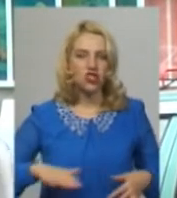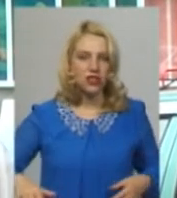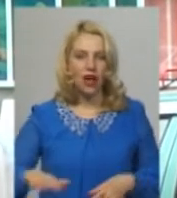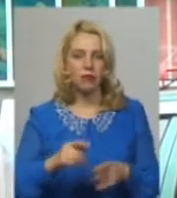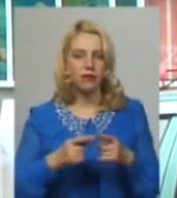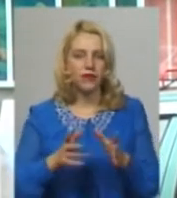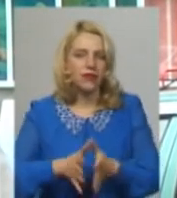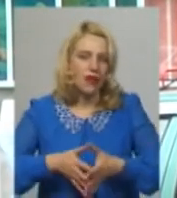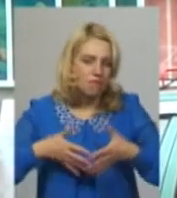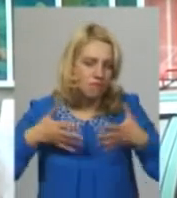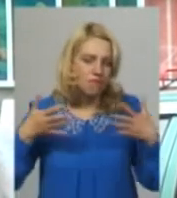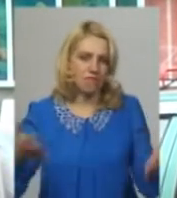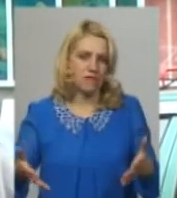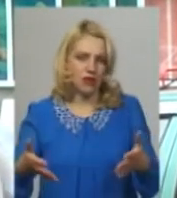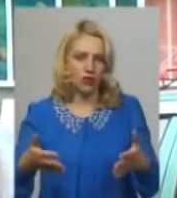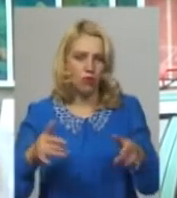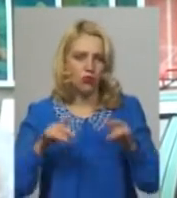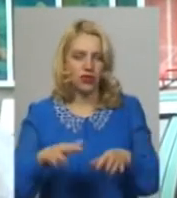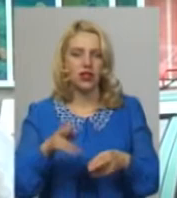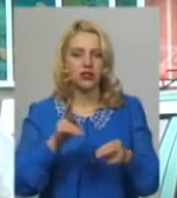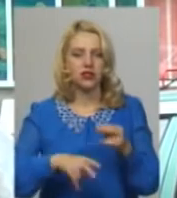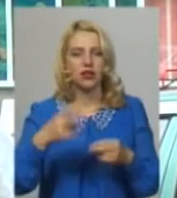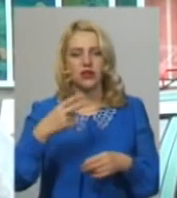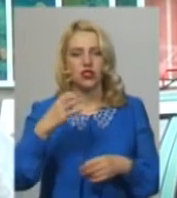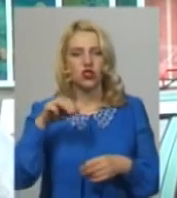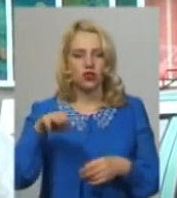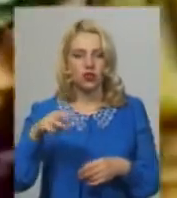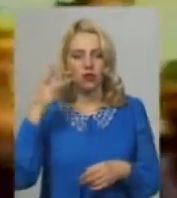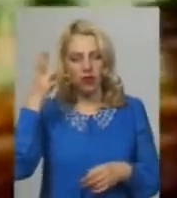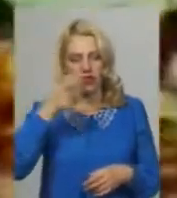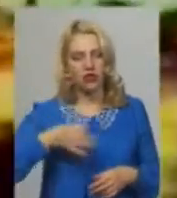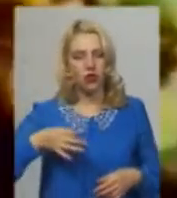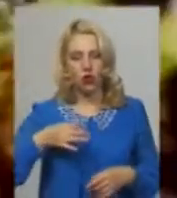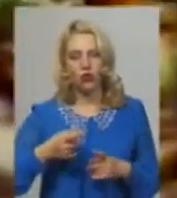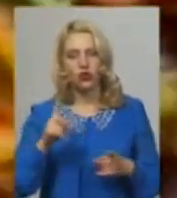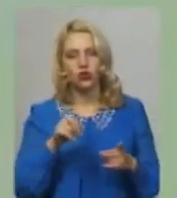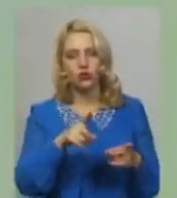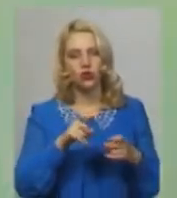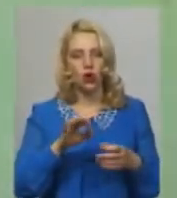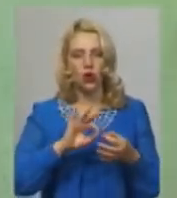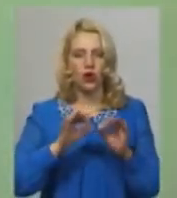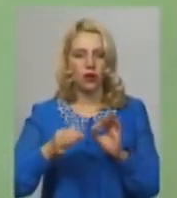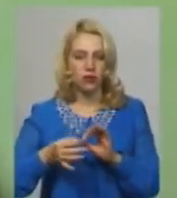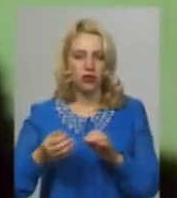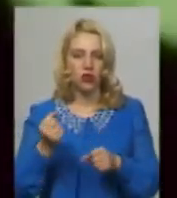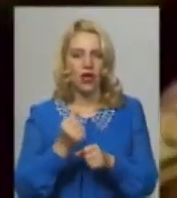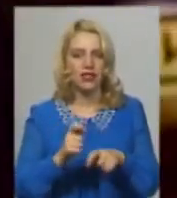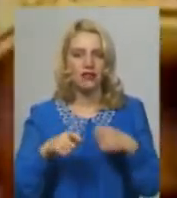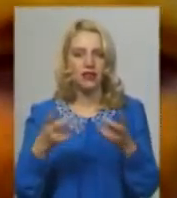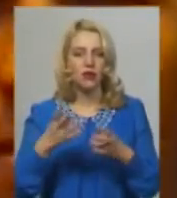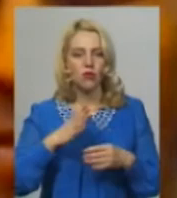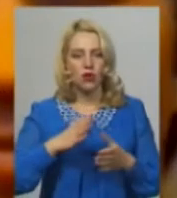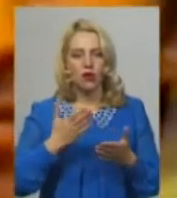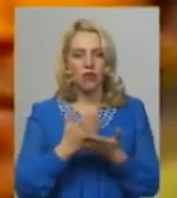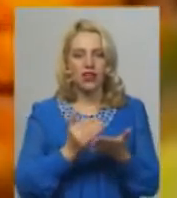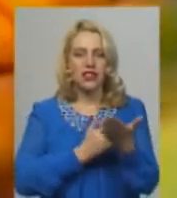масова подія кінця 20-го століття в Хмельницькій області. Щоб долучитися до Олімпійської естафети, потрібно було мати високу